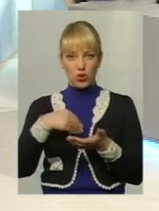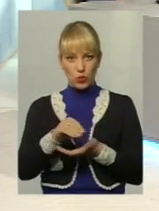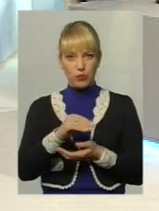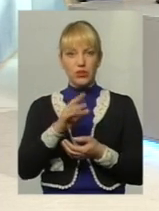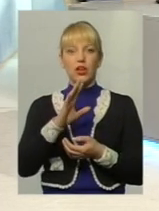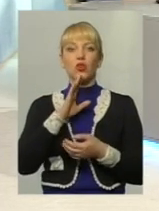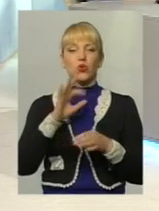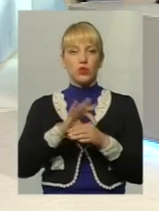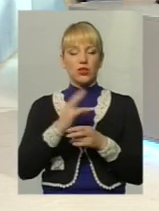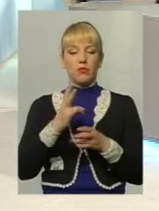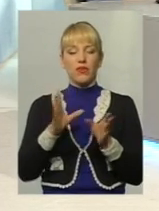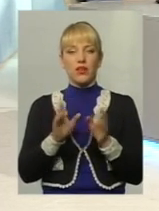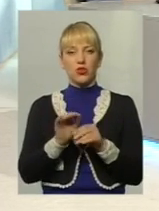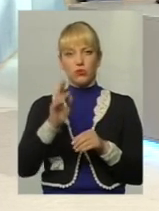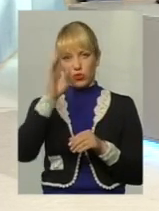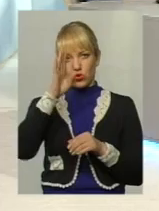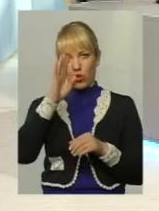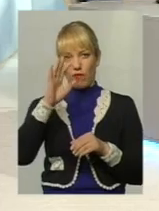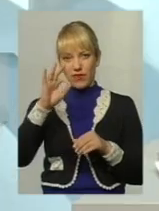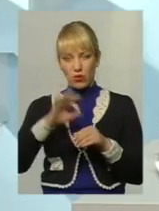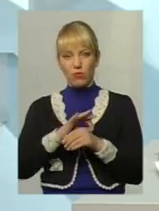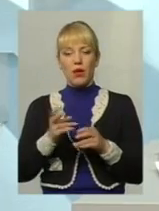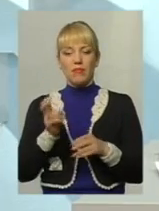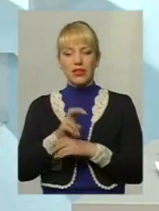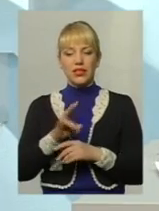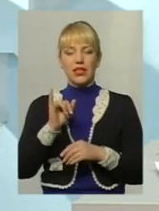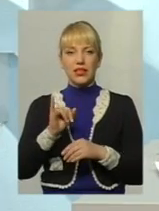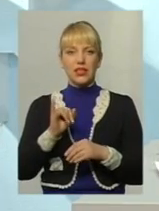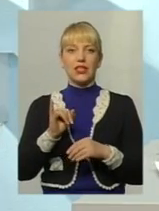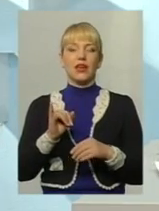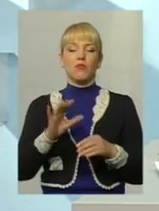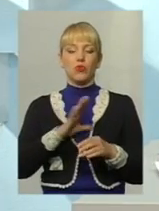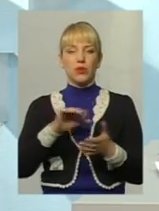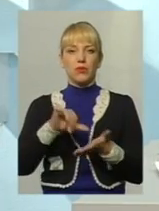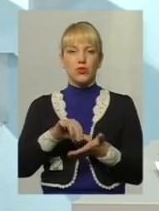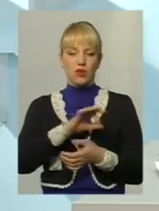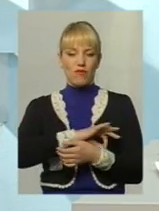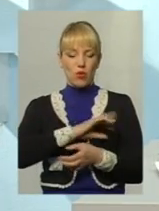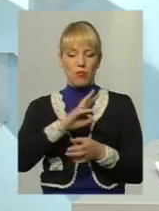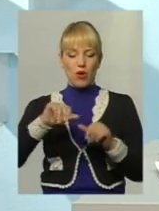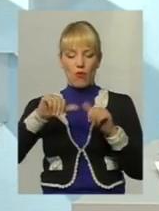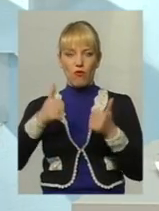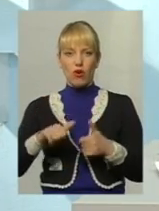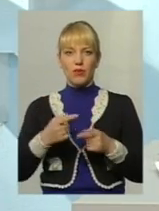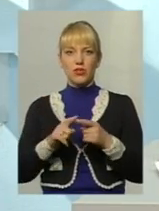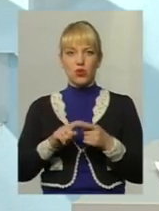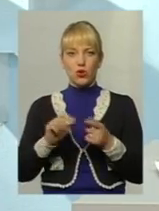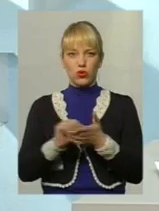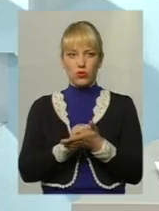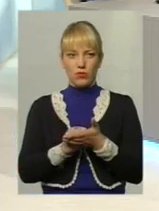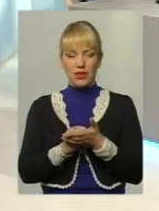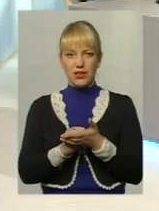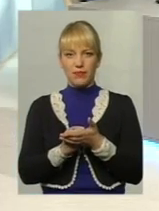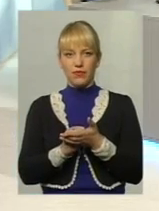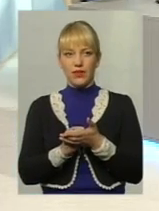Дружина повинна разом з чоловіком прийти і бути присутньою у нотаріуса при оформленні цього правочину. Що вона